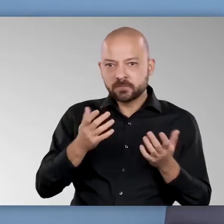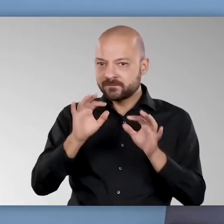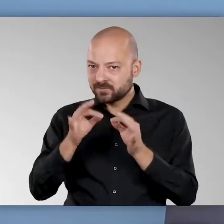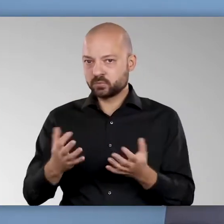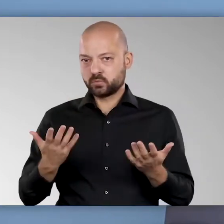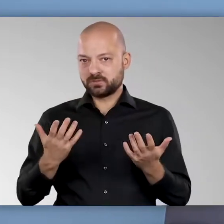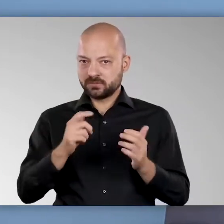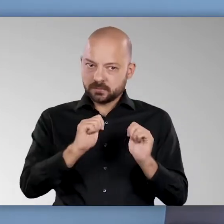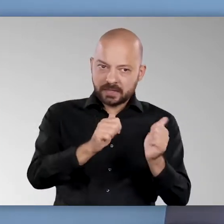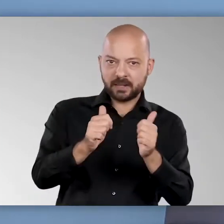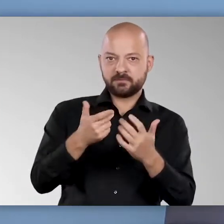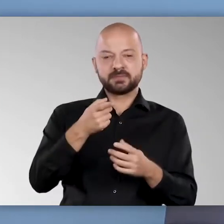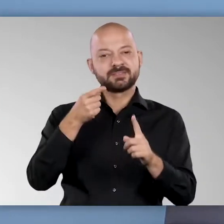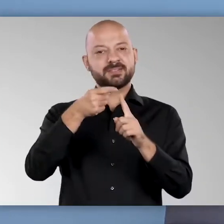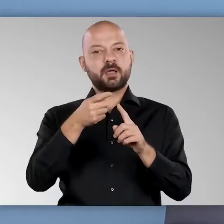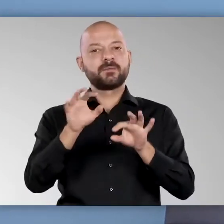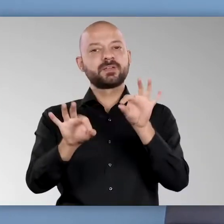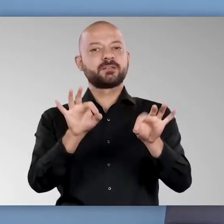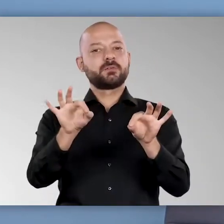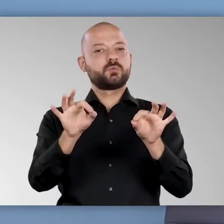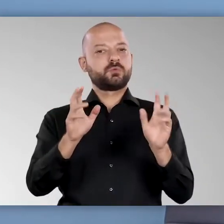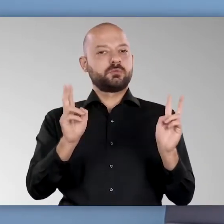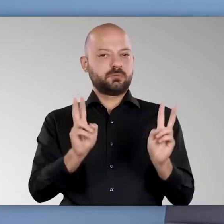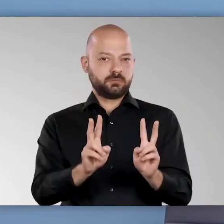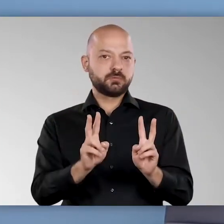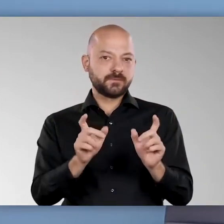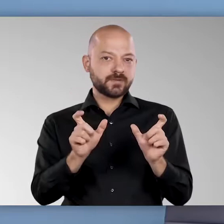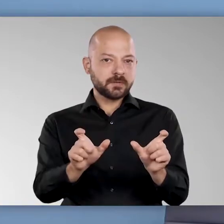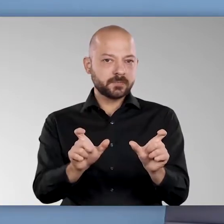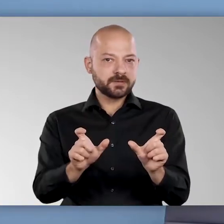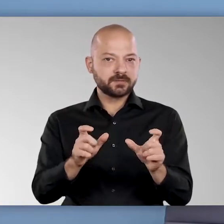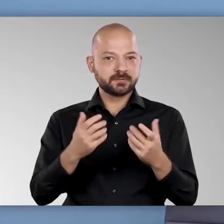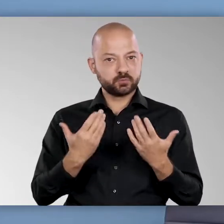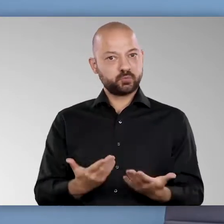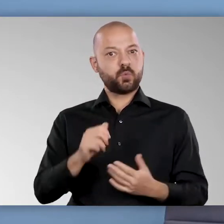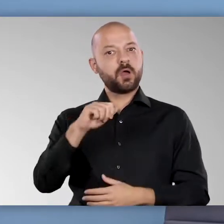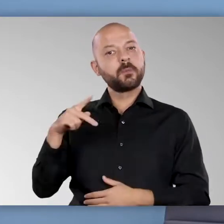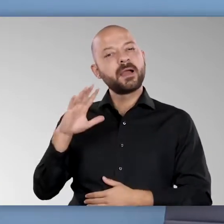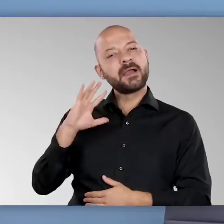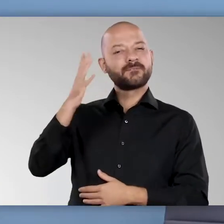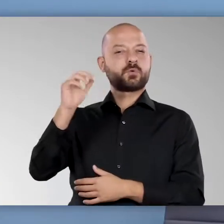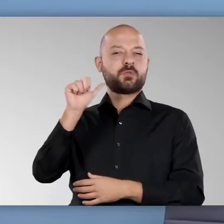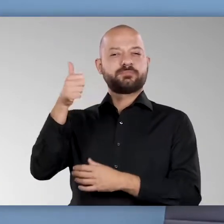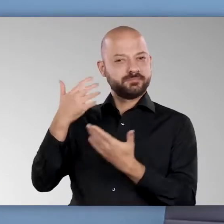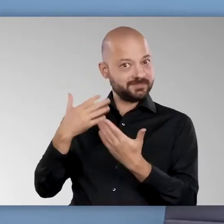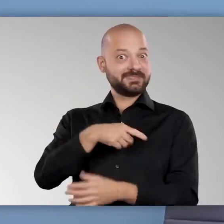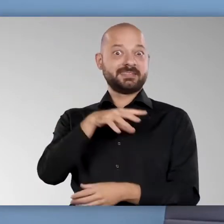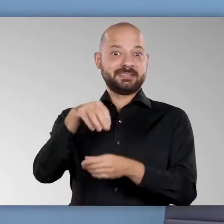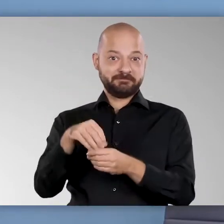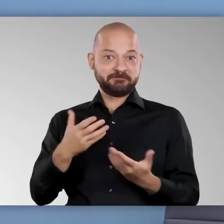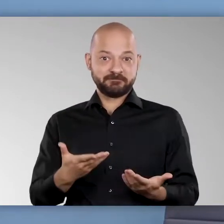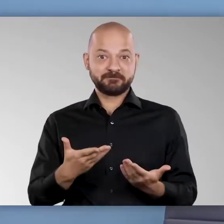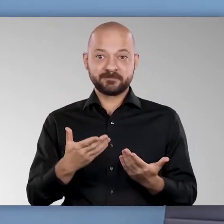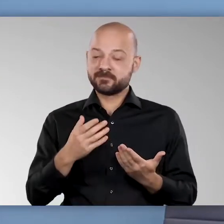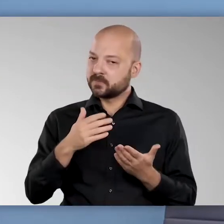Sie ist nachgefragt. Sie funktioniert. Sie hilft, Infektionen zu vermeiden. Und sie ist eine der erfolgreichsten Apps weltweit.